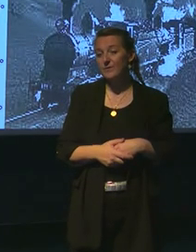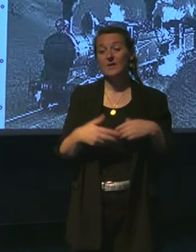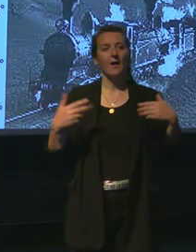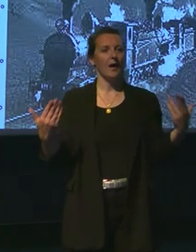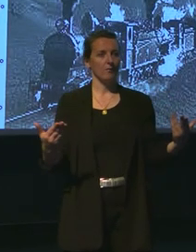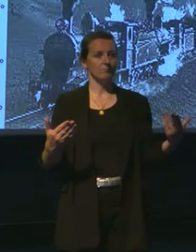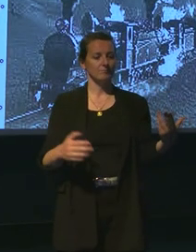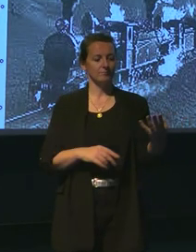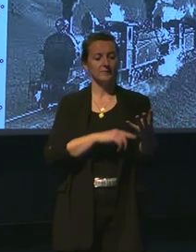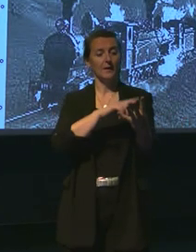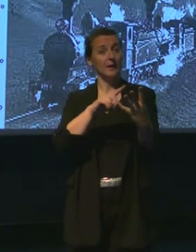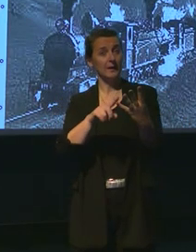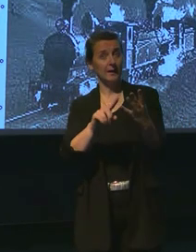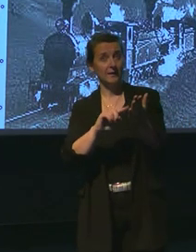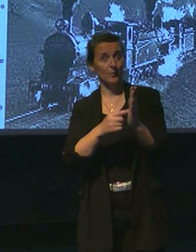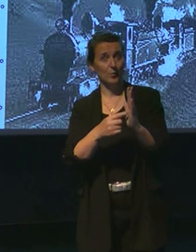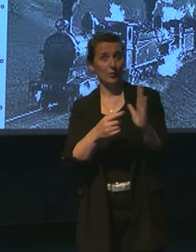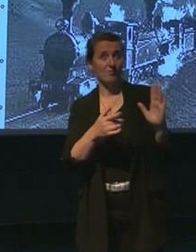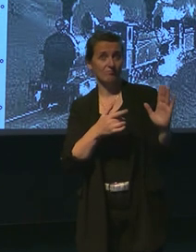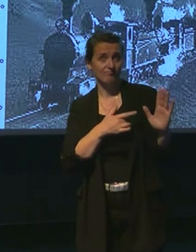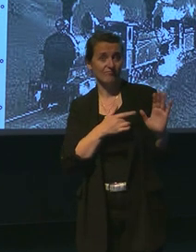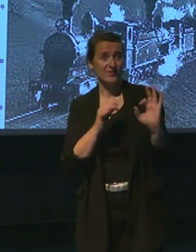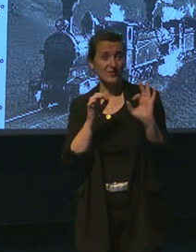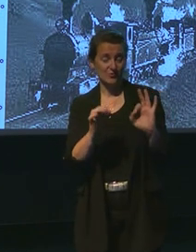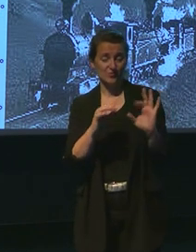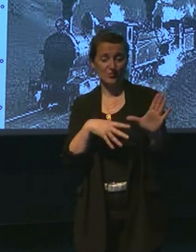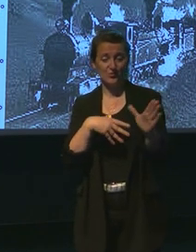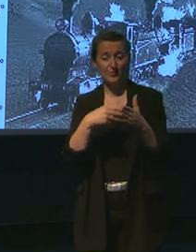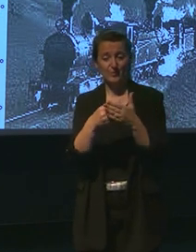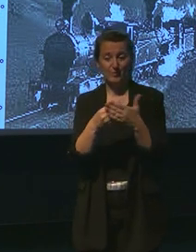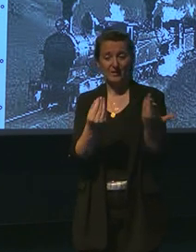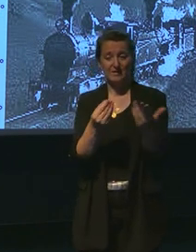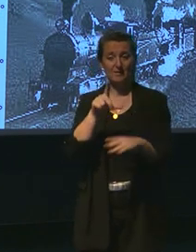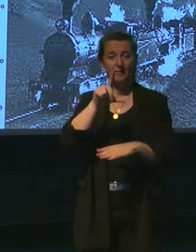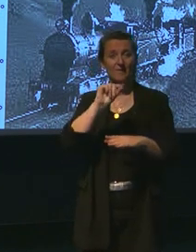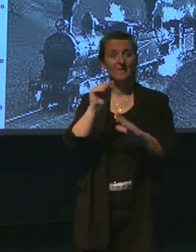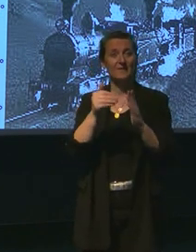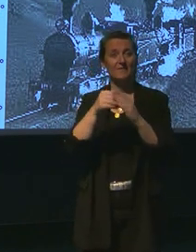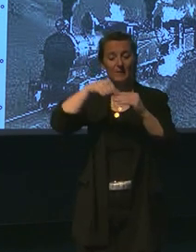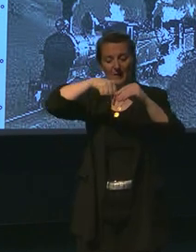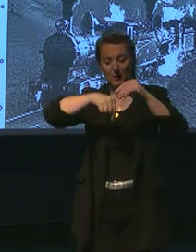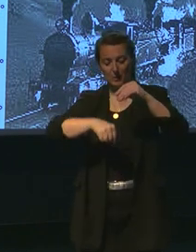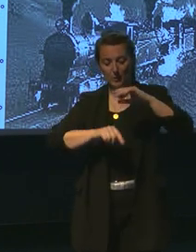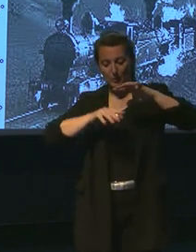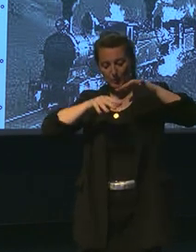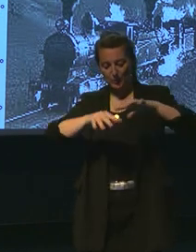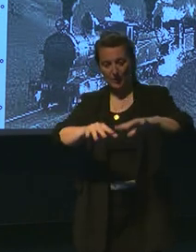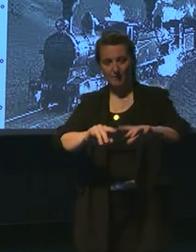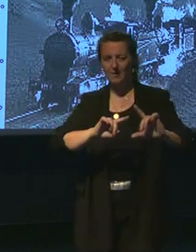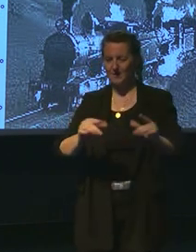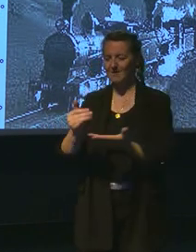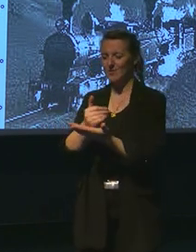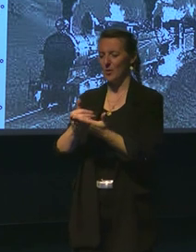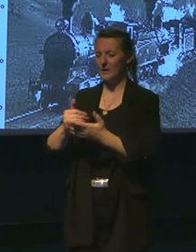Alors, quatrième point qui n'est pas dans une ligne, pardon, mais dans une de sous-marins et qui est dans une ligne mystérieuse, je le verne,